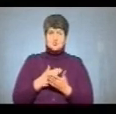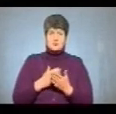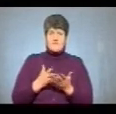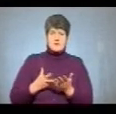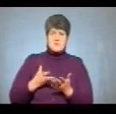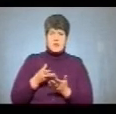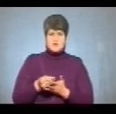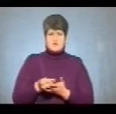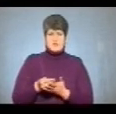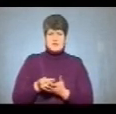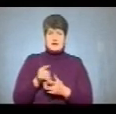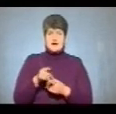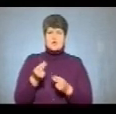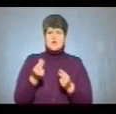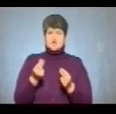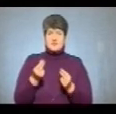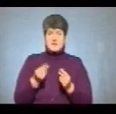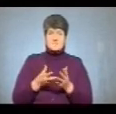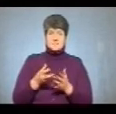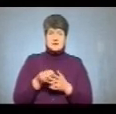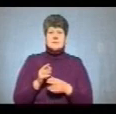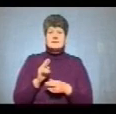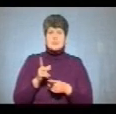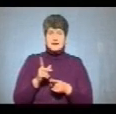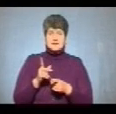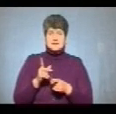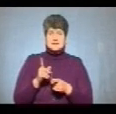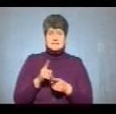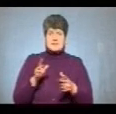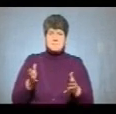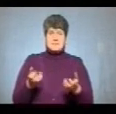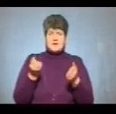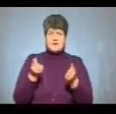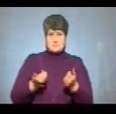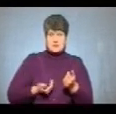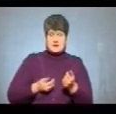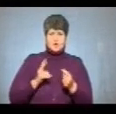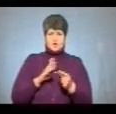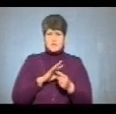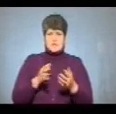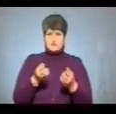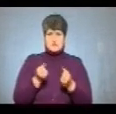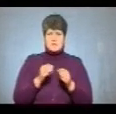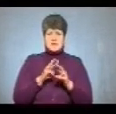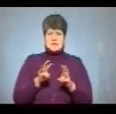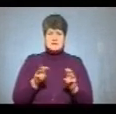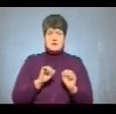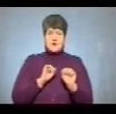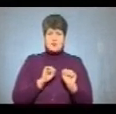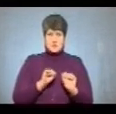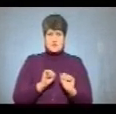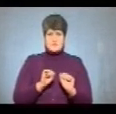виплачувалася така грошова виплата, як за піднайом житла, хто не отримував від Міністерства оборони, від держави